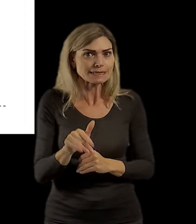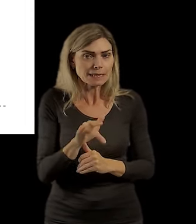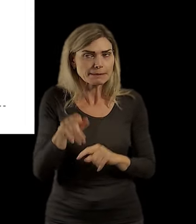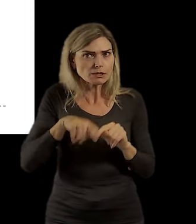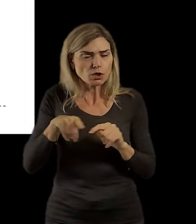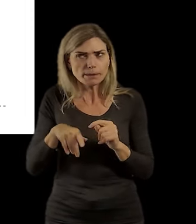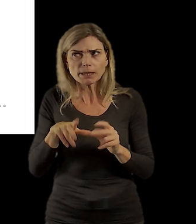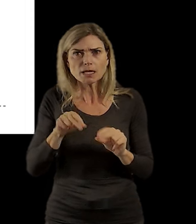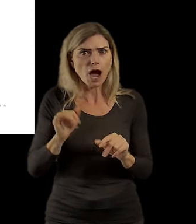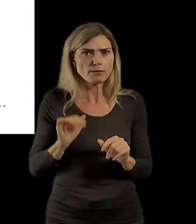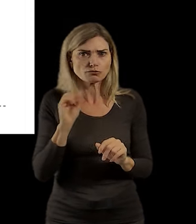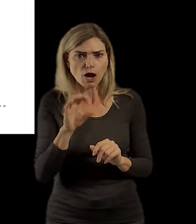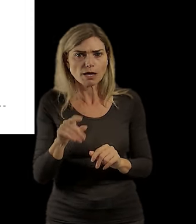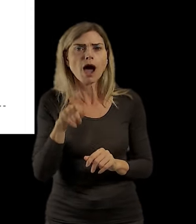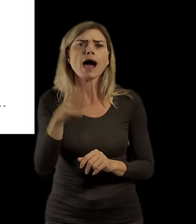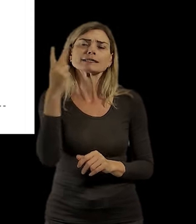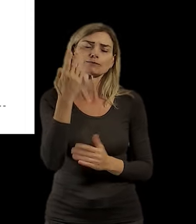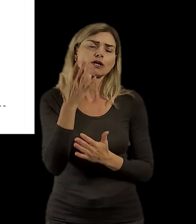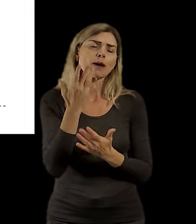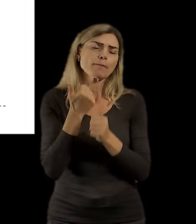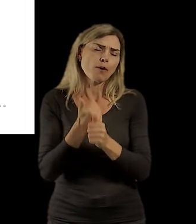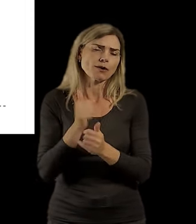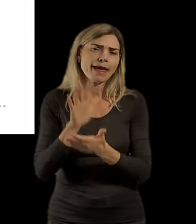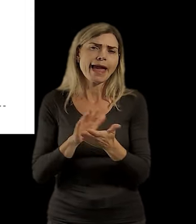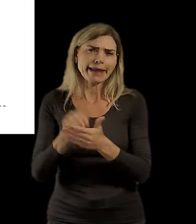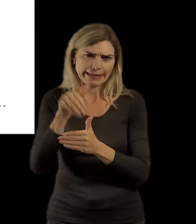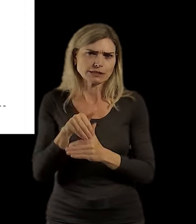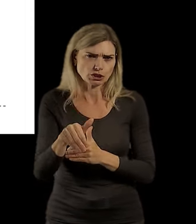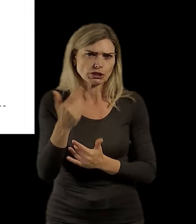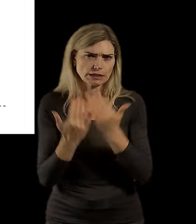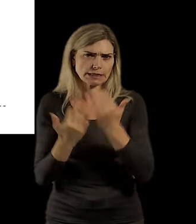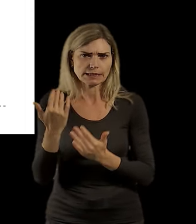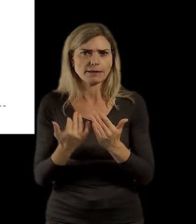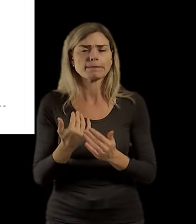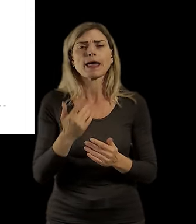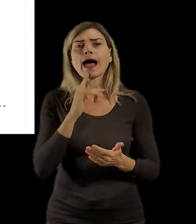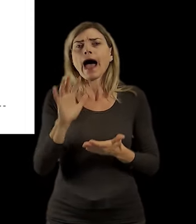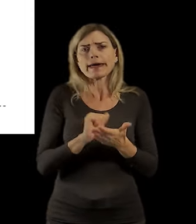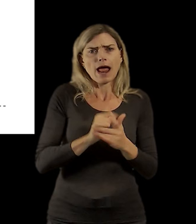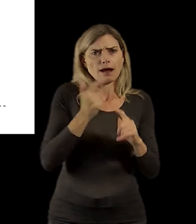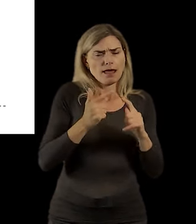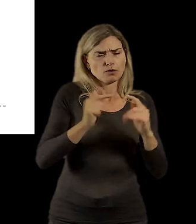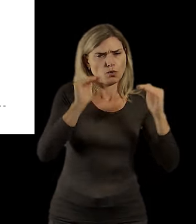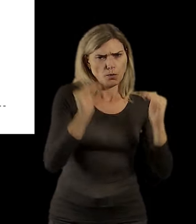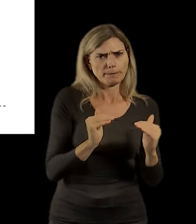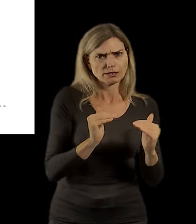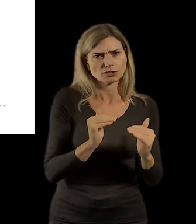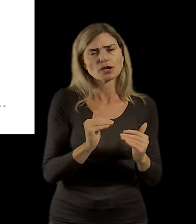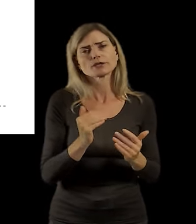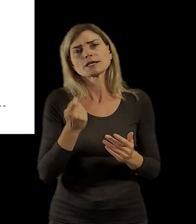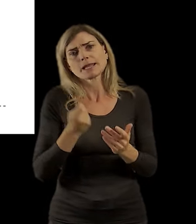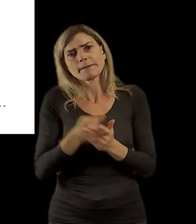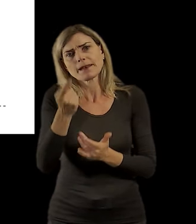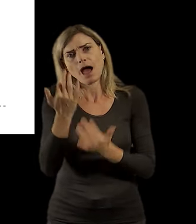říct, že my tady pracujeme s tou rejstříkovou kapacitou, která je vyšší než ta reálná kapacita. Takže ty data by jsou